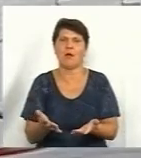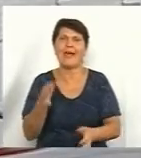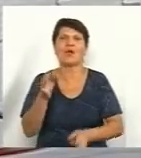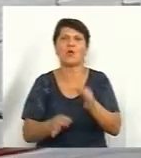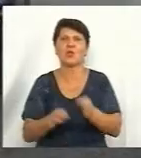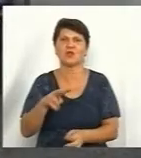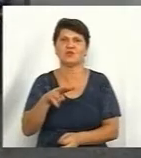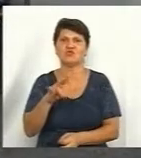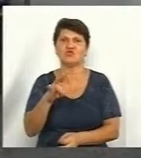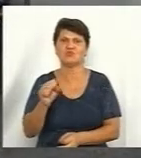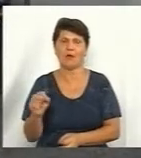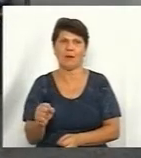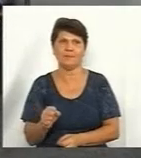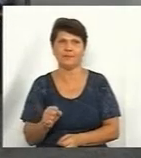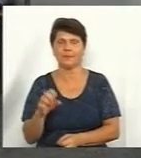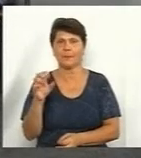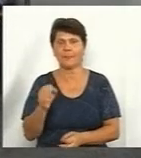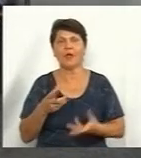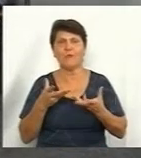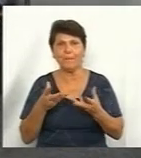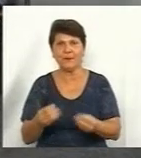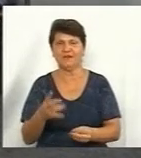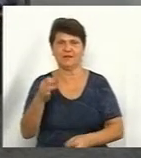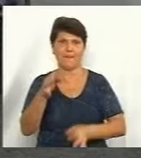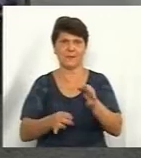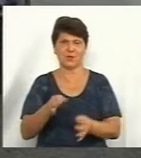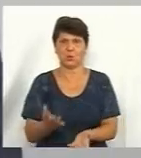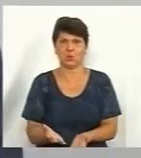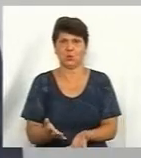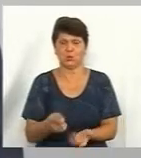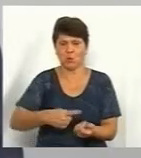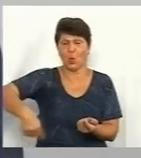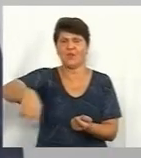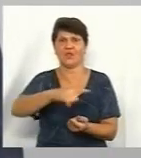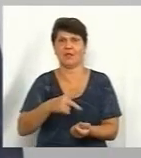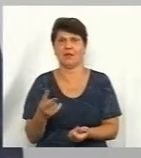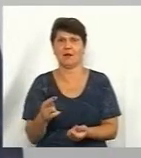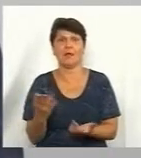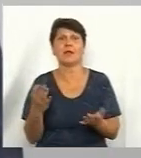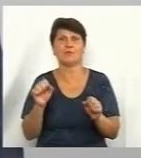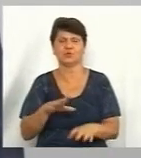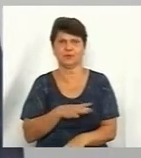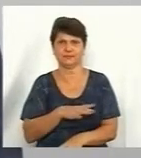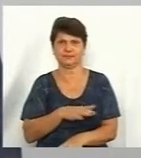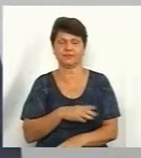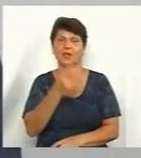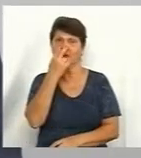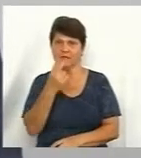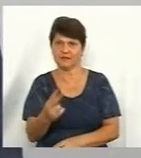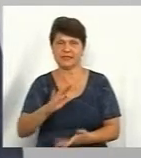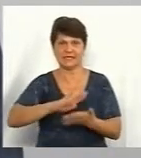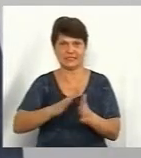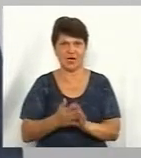від потенційного сміттєкомплексу. Який може бути? Справа в тому, що станом на сьогоднішній день